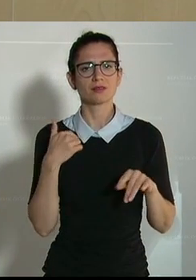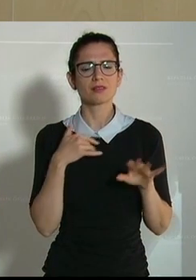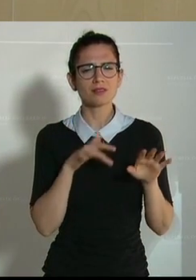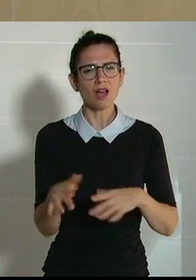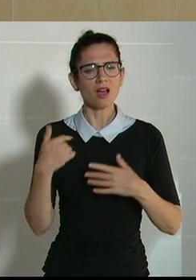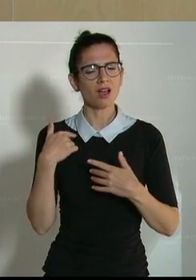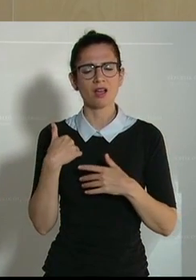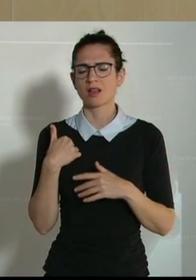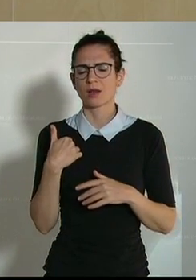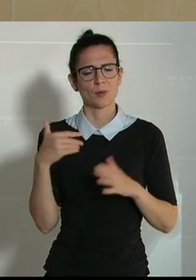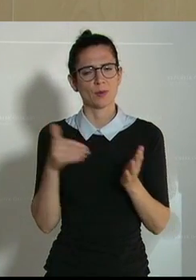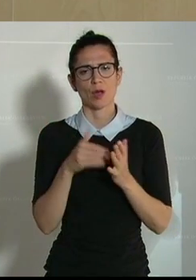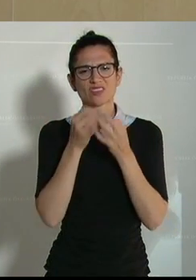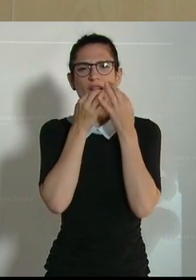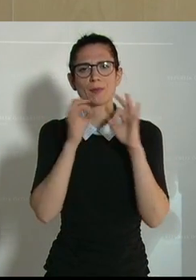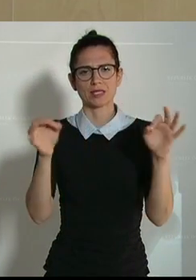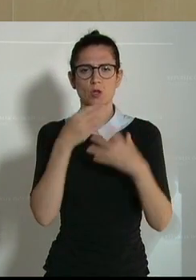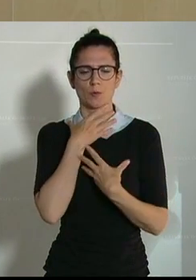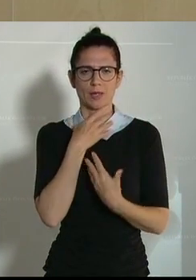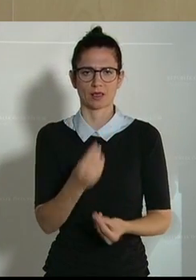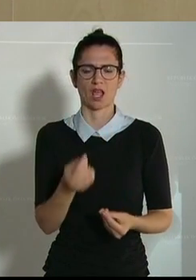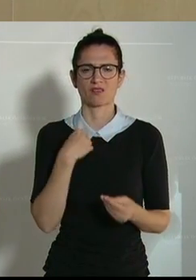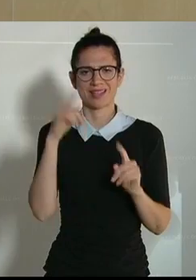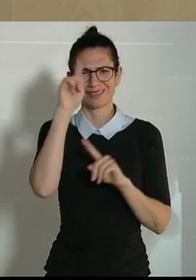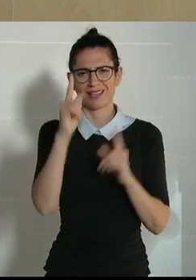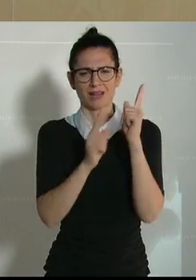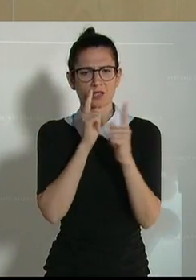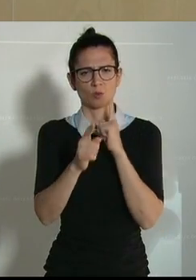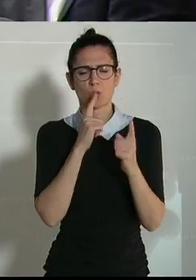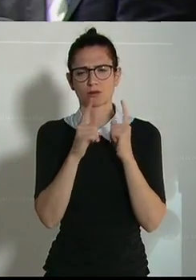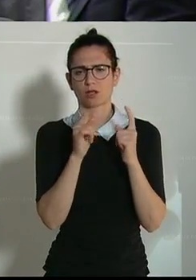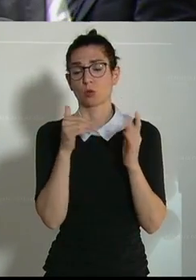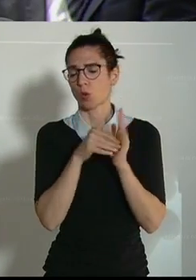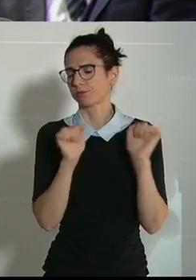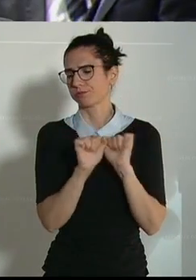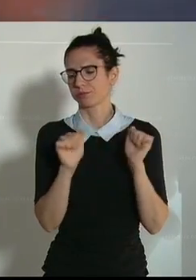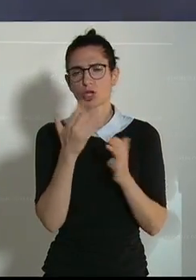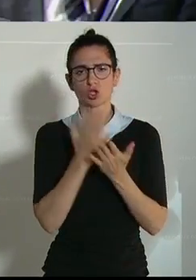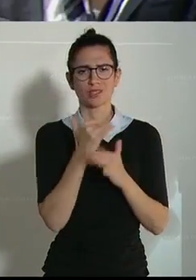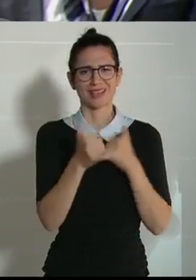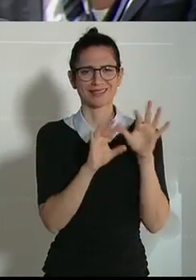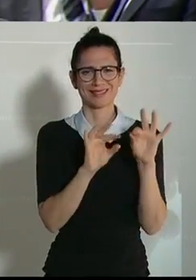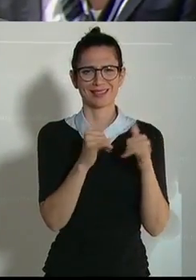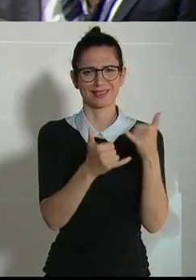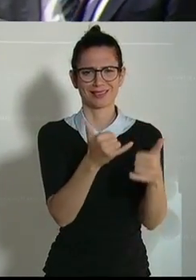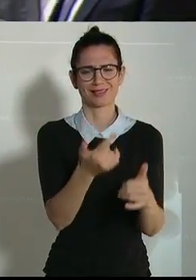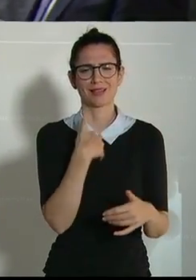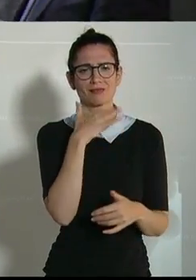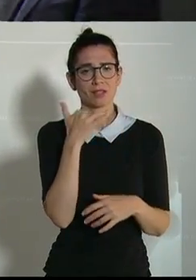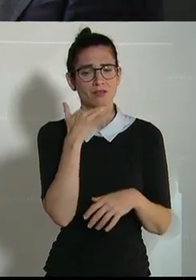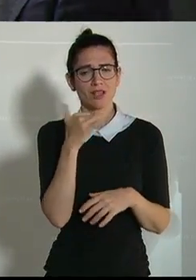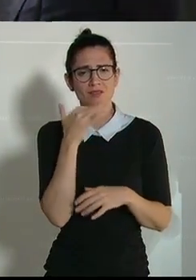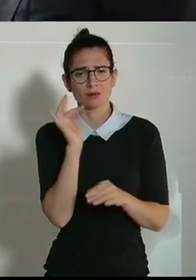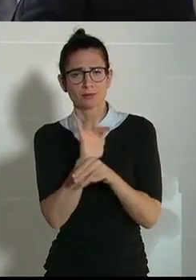enormen Verbesserungsbedarf im Bereich der Tiertransporte. Seit Jahrzehnten werden Tiertransporte von